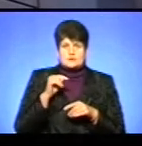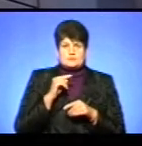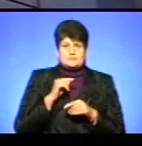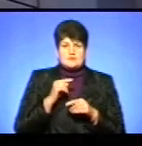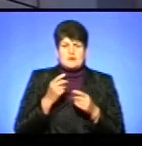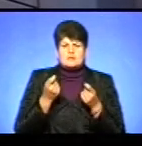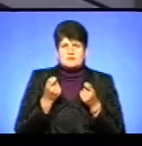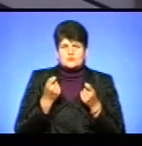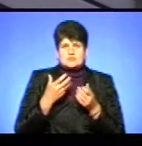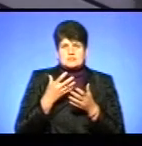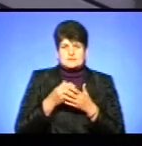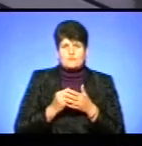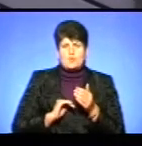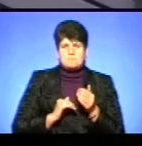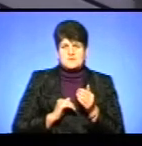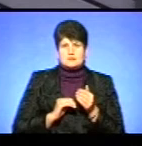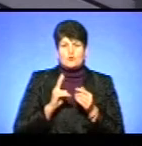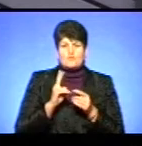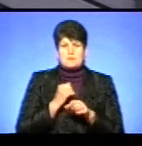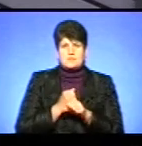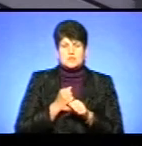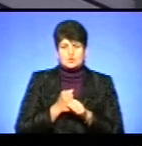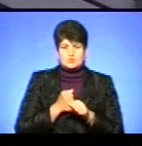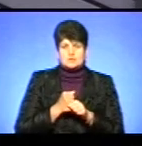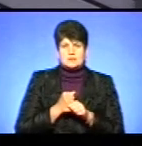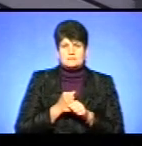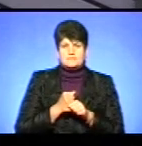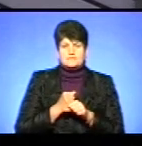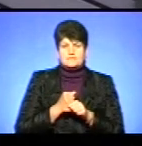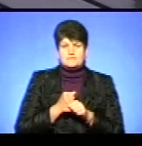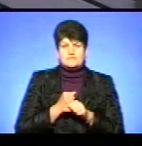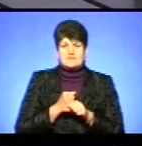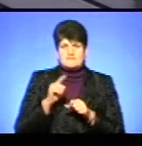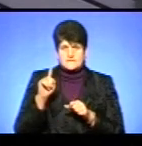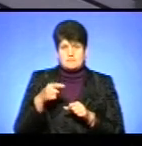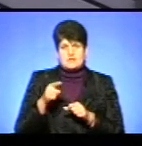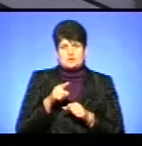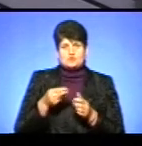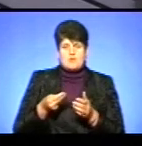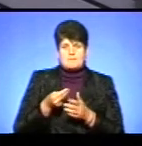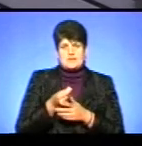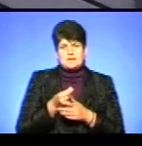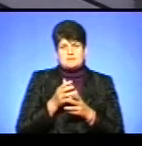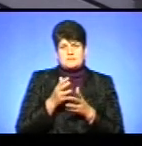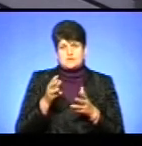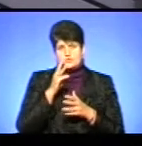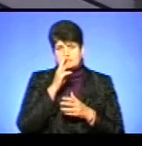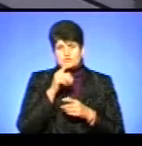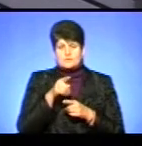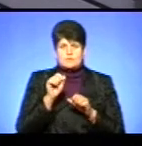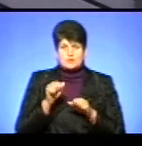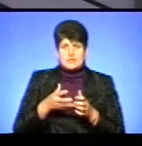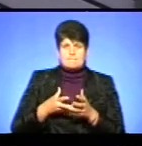Але трошки в свого бізнесу, на якому ви працюєте, все ж таки вимагайте, щоб платив більшу заробітну плату, щоб ви могли